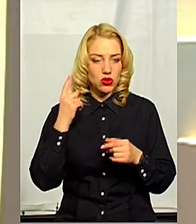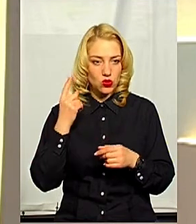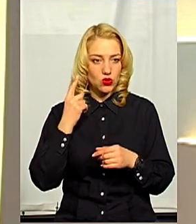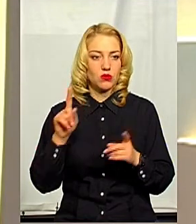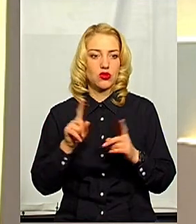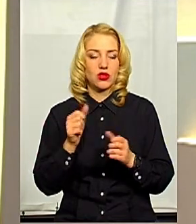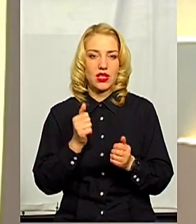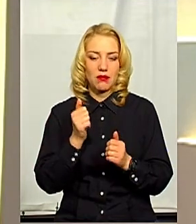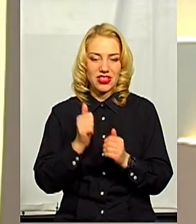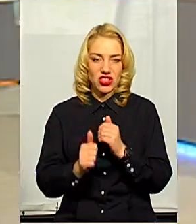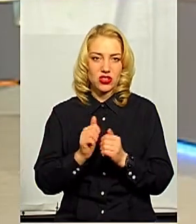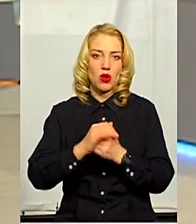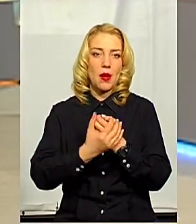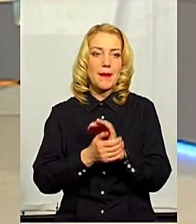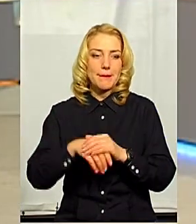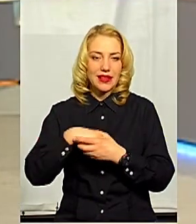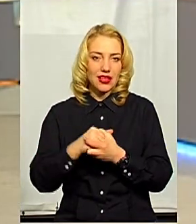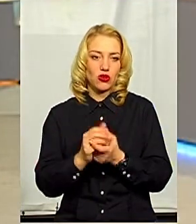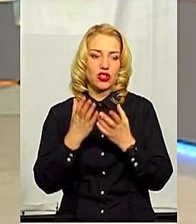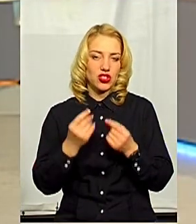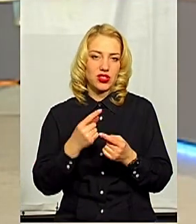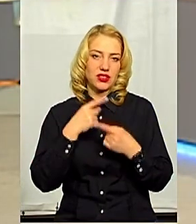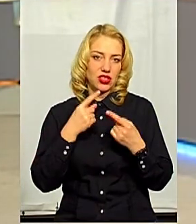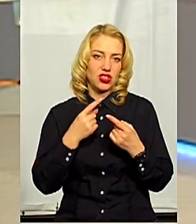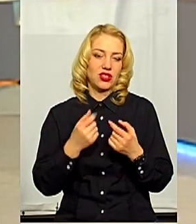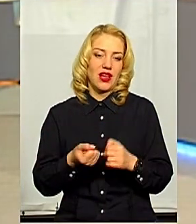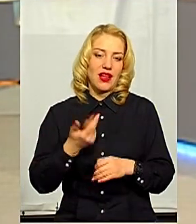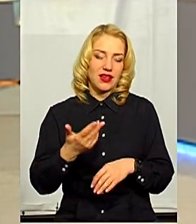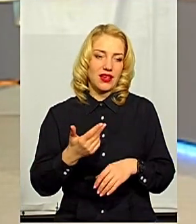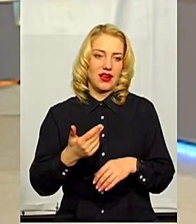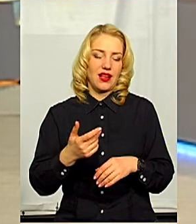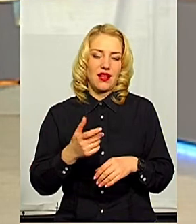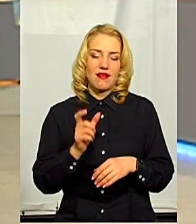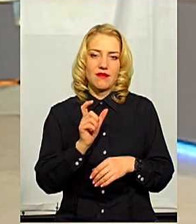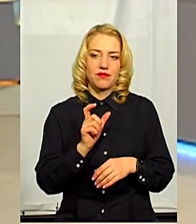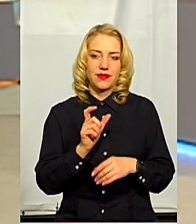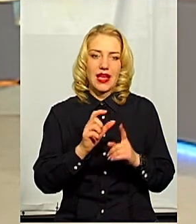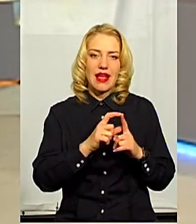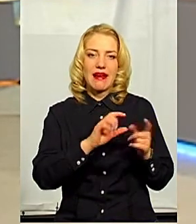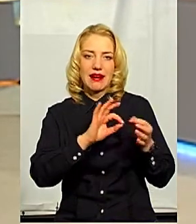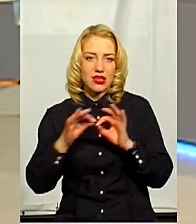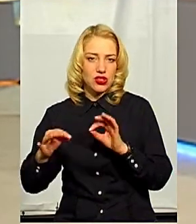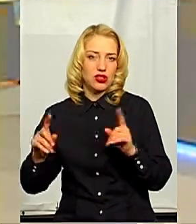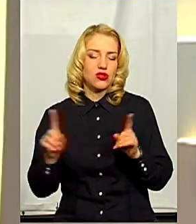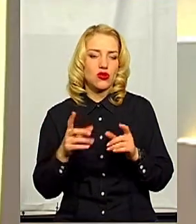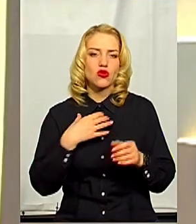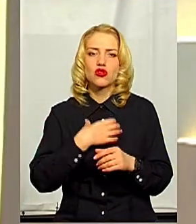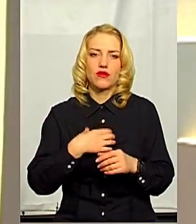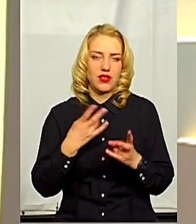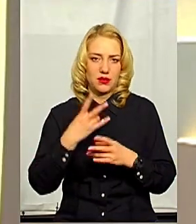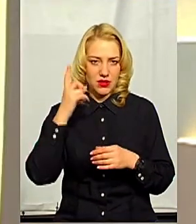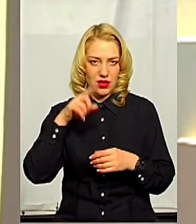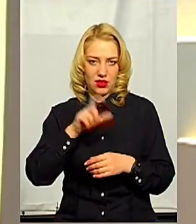що часто треба мити руки, ще назвіть кілька буквально речень, що от такого основного варто людині звичайно робити, щоб себе